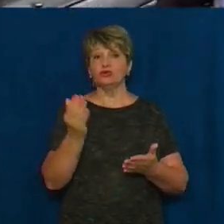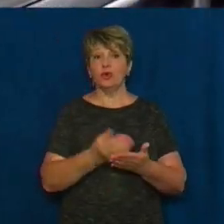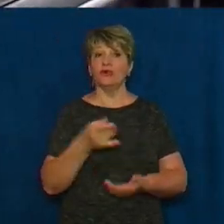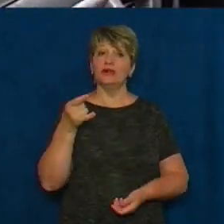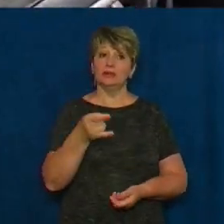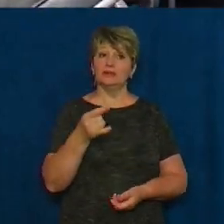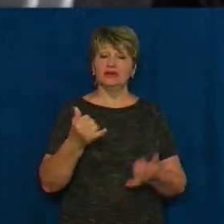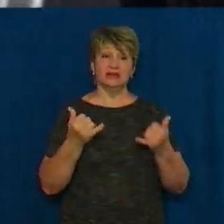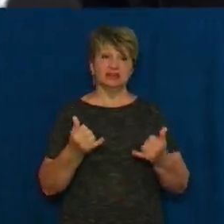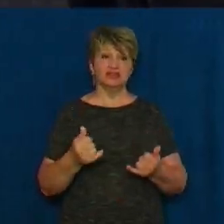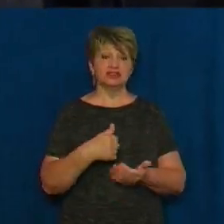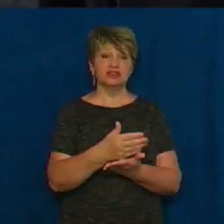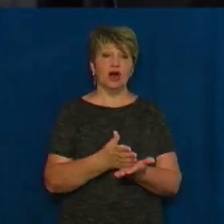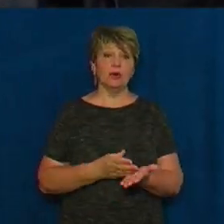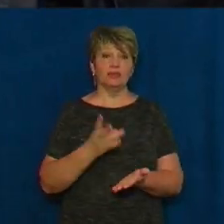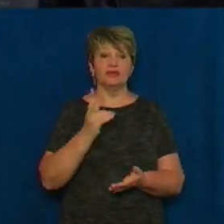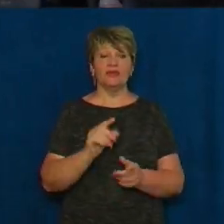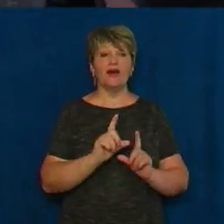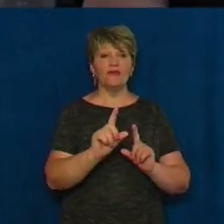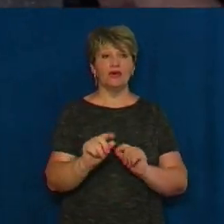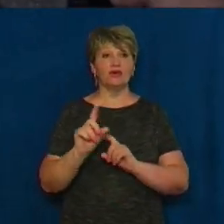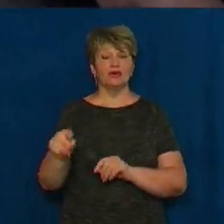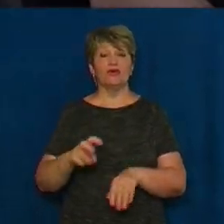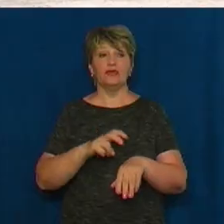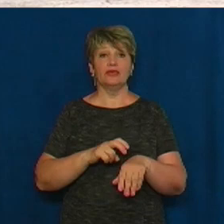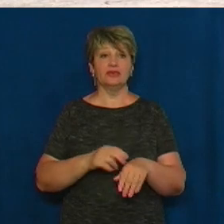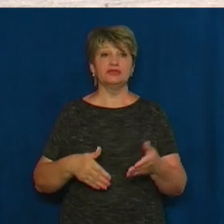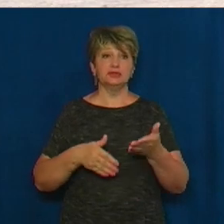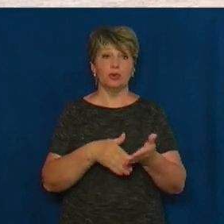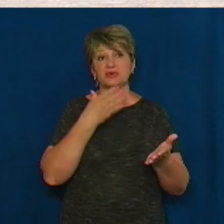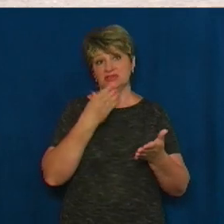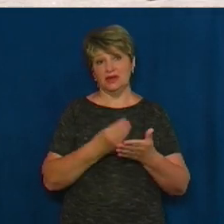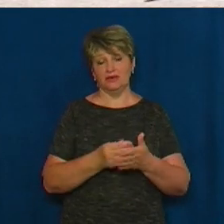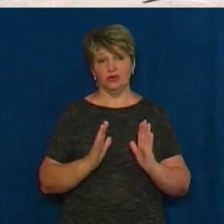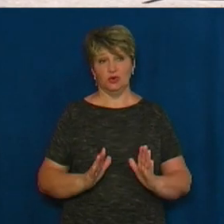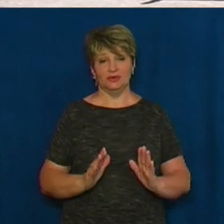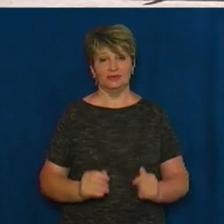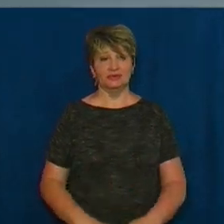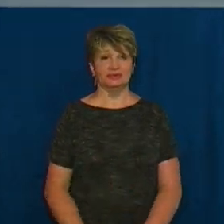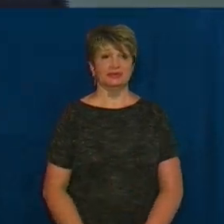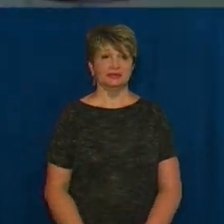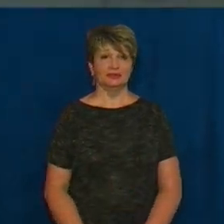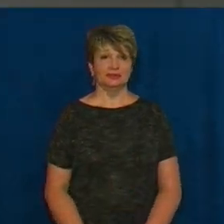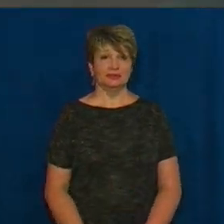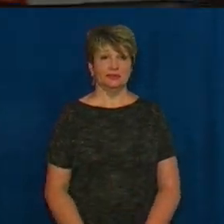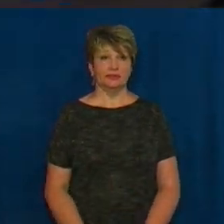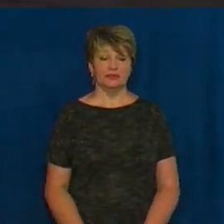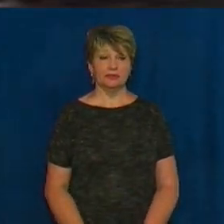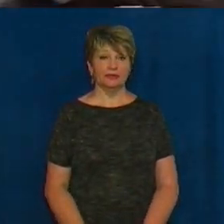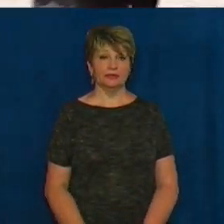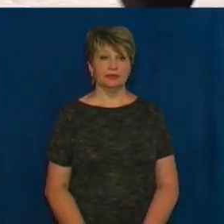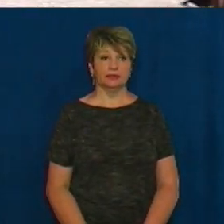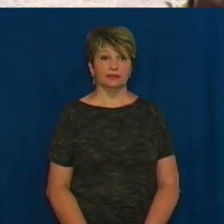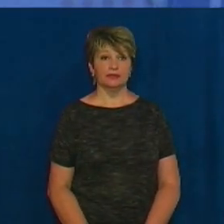обслуговує пацієнтів на виїздах лікар з допомогою власного. Ольга Котляр, Олександр Кулик – Новини.